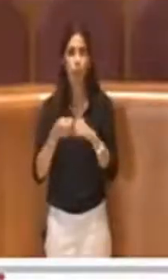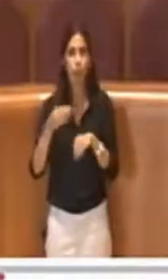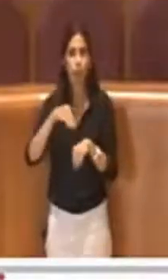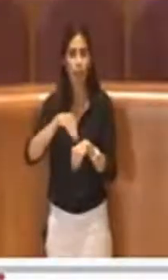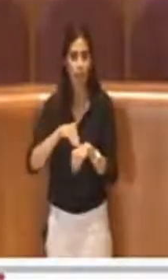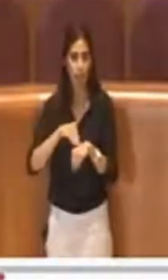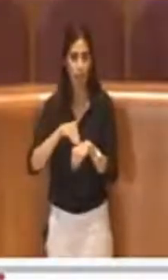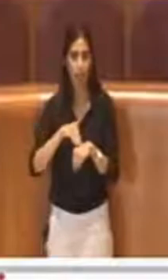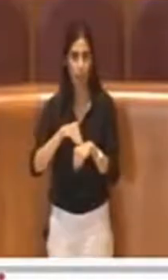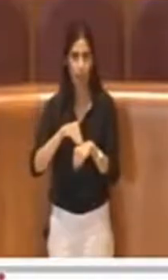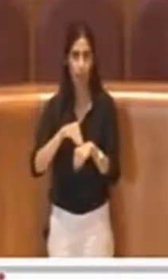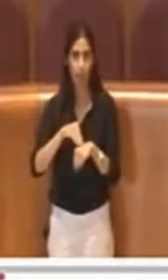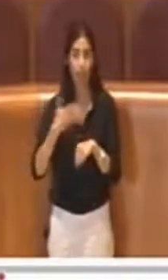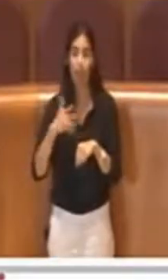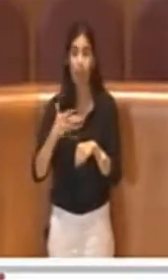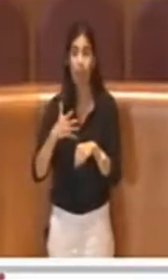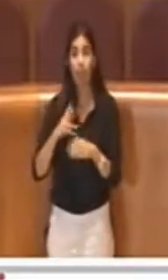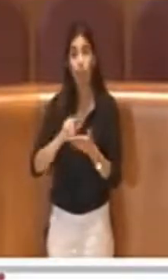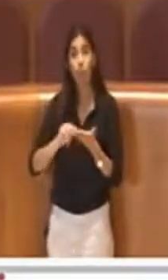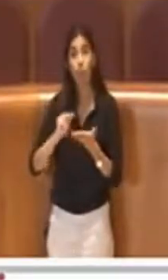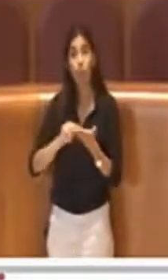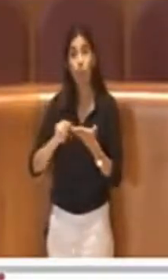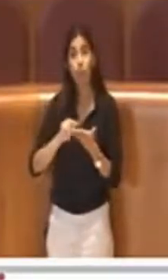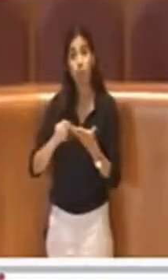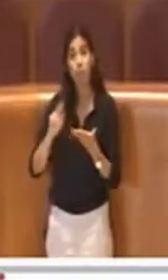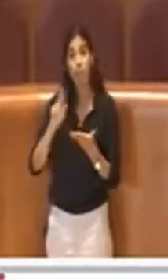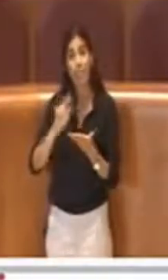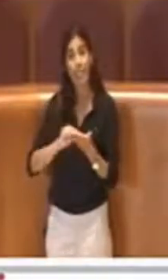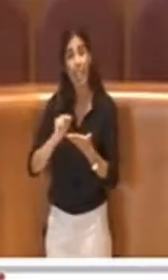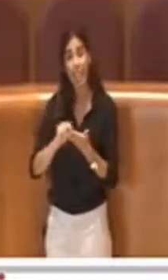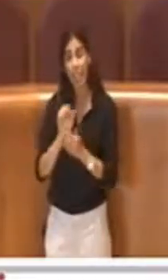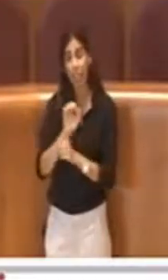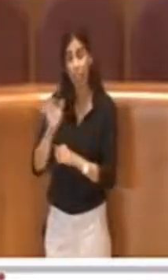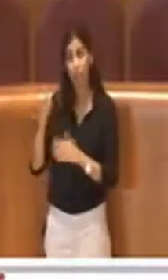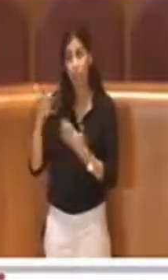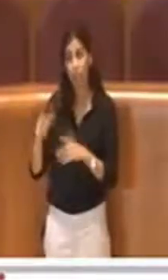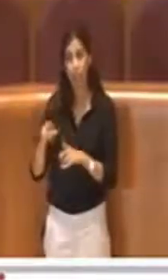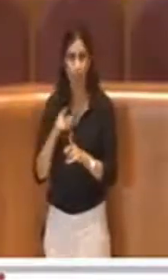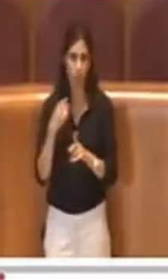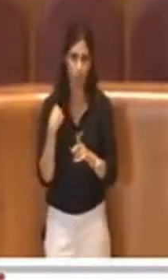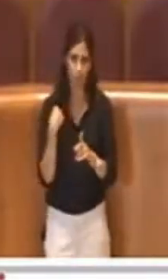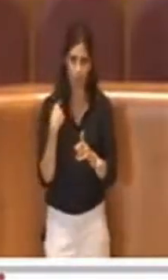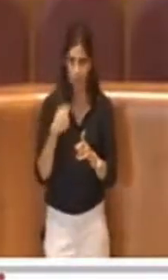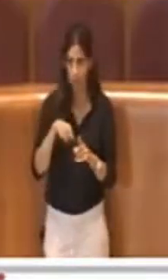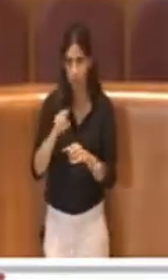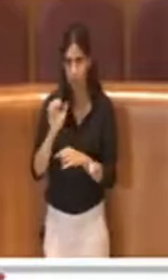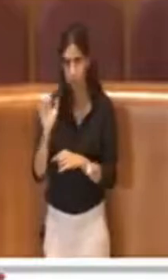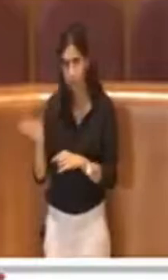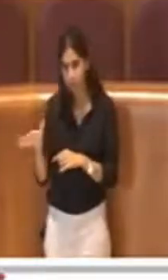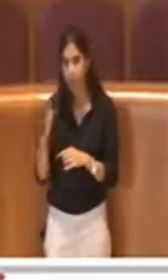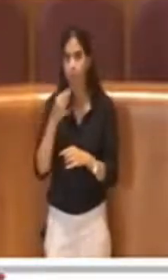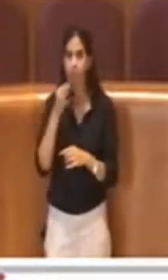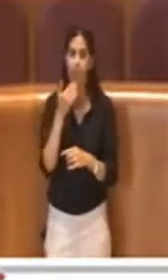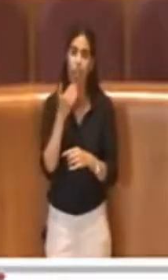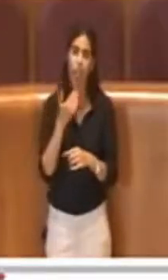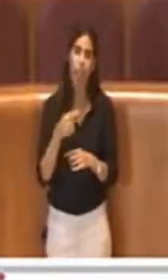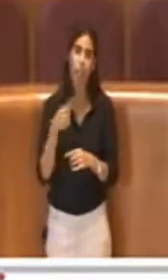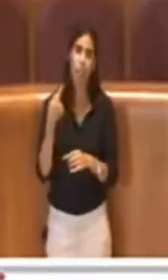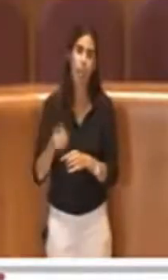alla segretariata come richiesto da lei, perciò ringrazio ancora